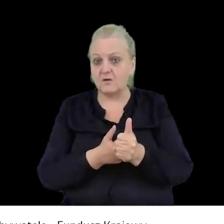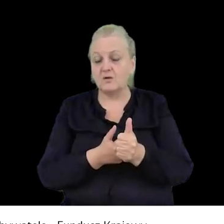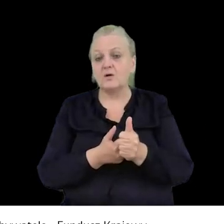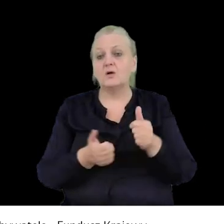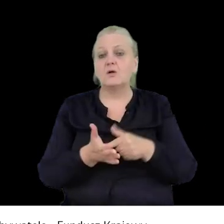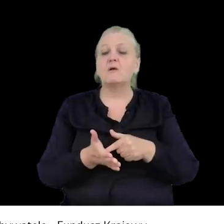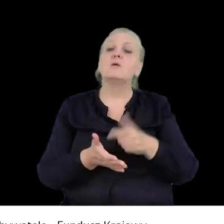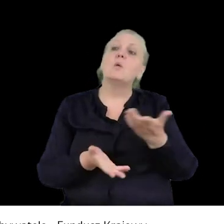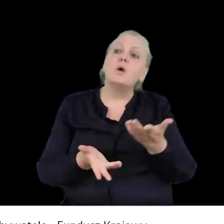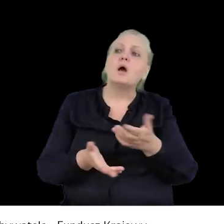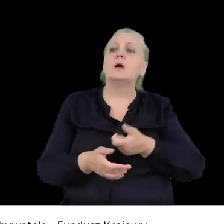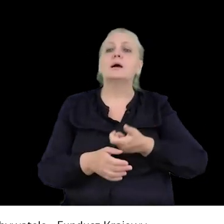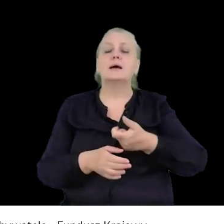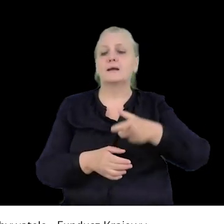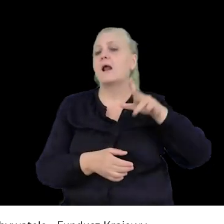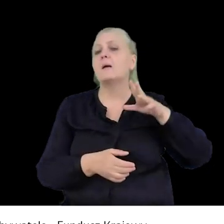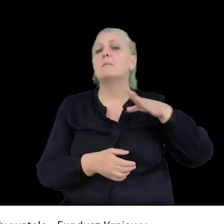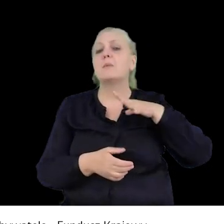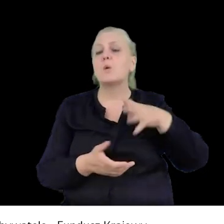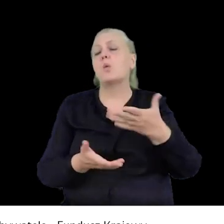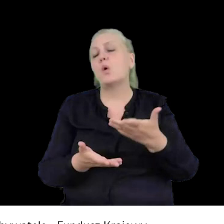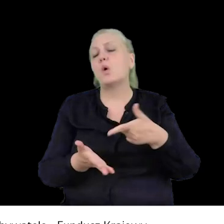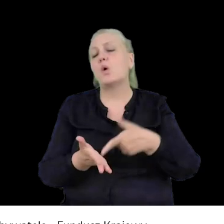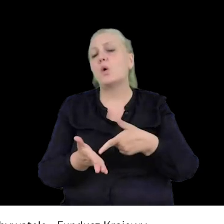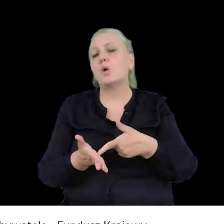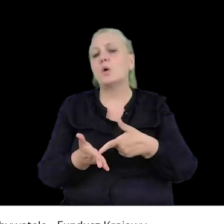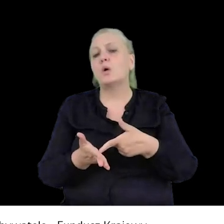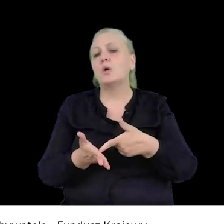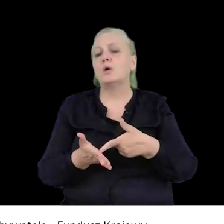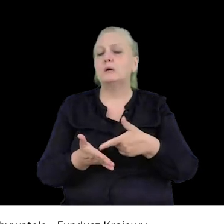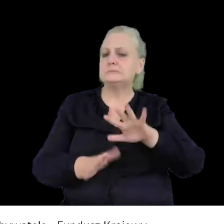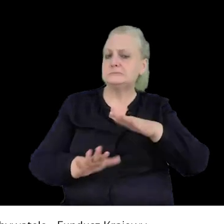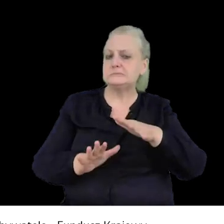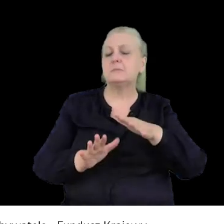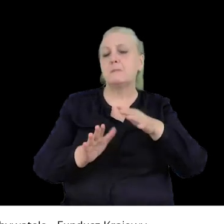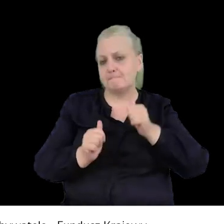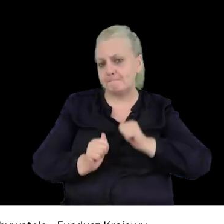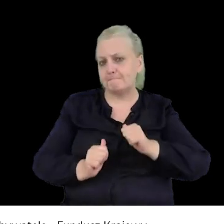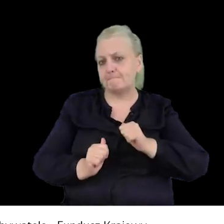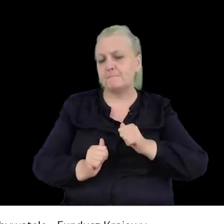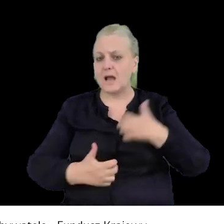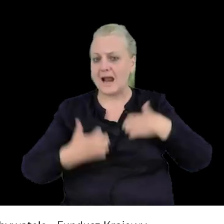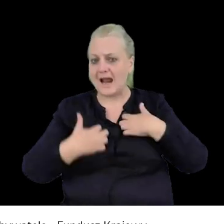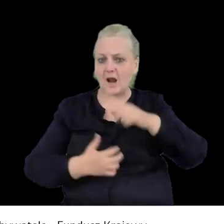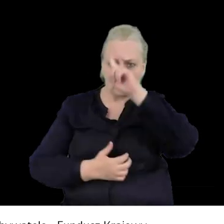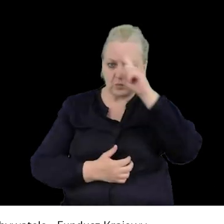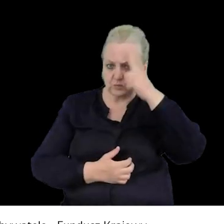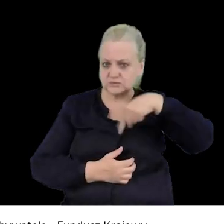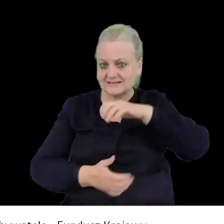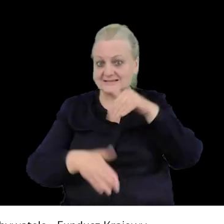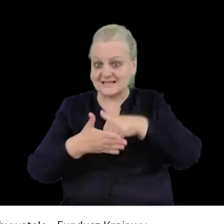samego zgromadzenia, że ono przez kilka lat było niepokojowe, że zachowali się agresywniej i tak dalej i tak dalej.